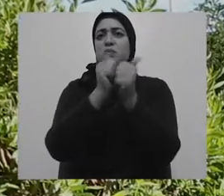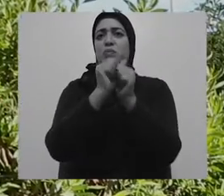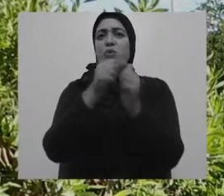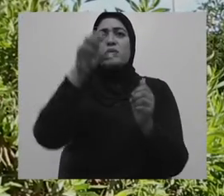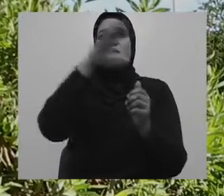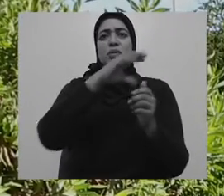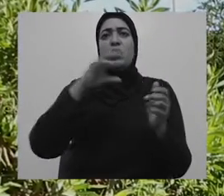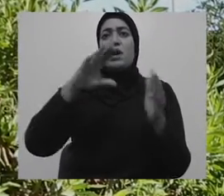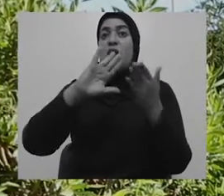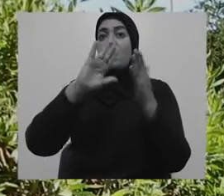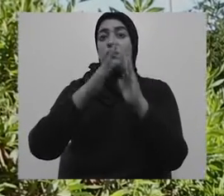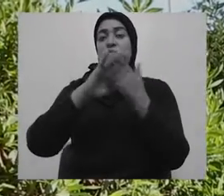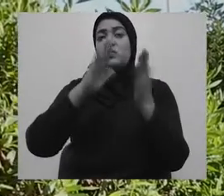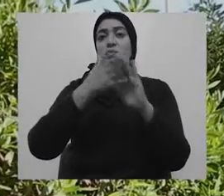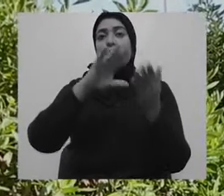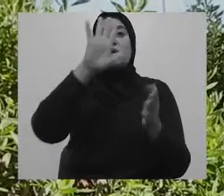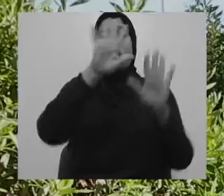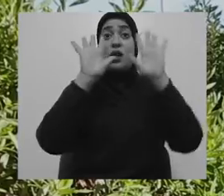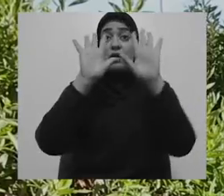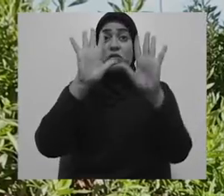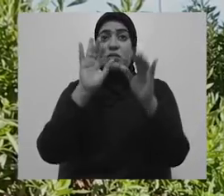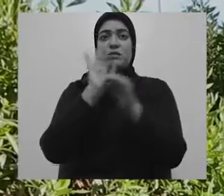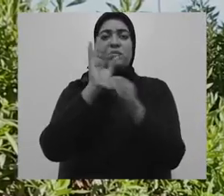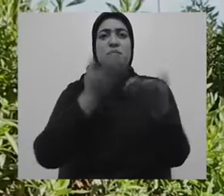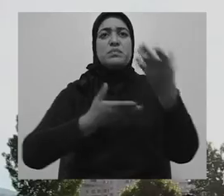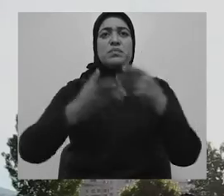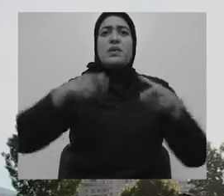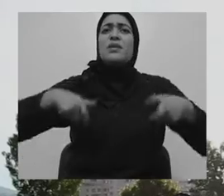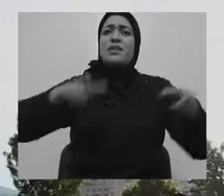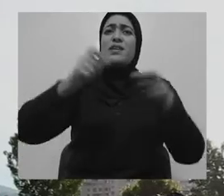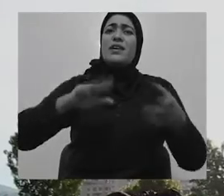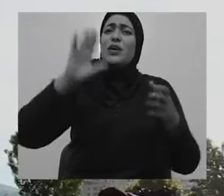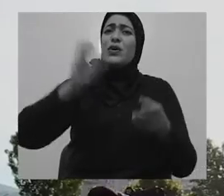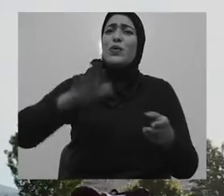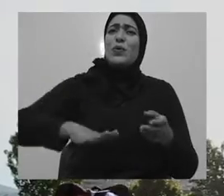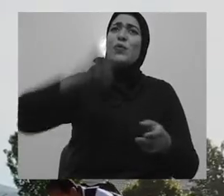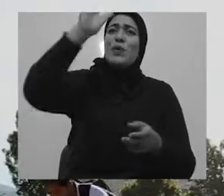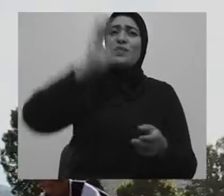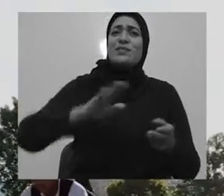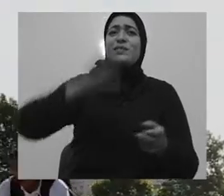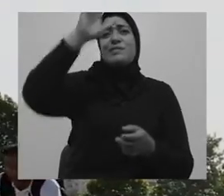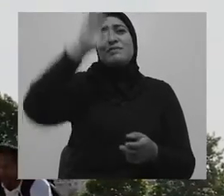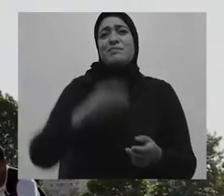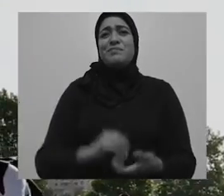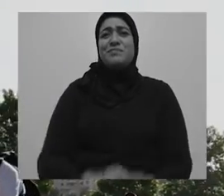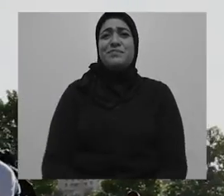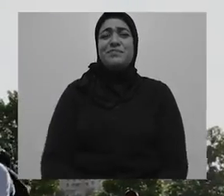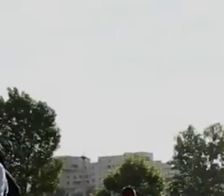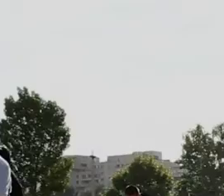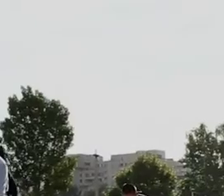Isou et Achou El-Bakoni, qui sont dans mon club sportif. Donc, on joue ensemble le basket.